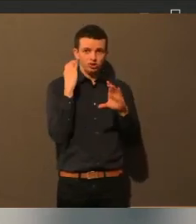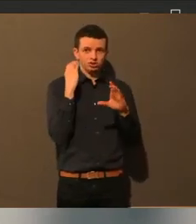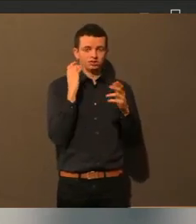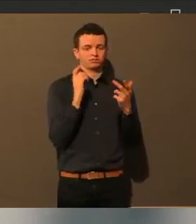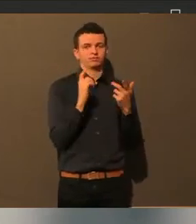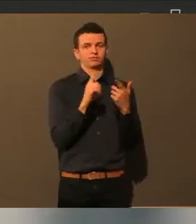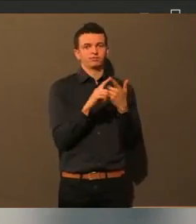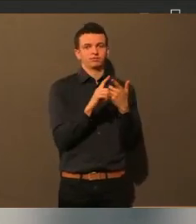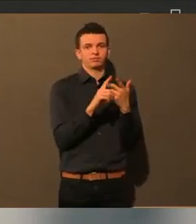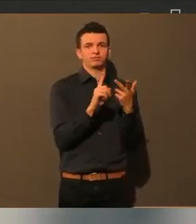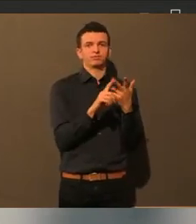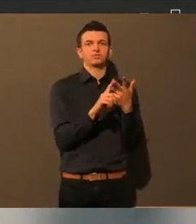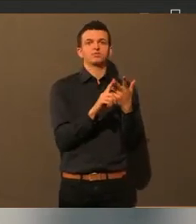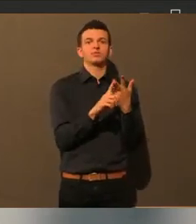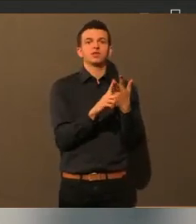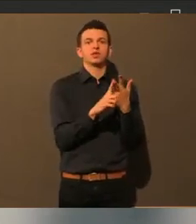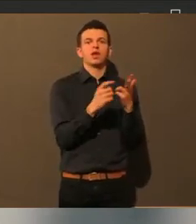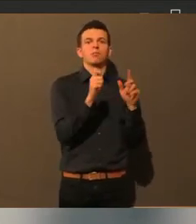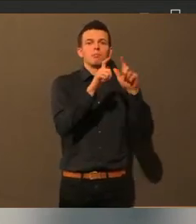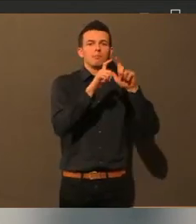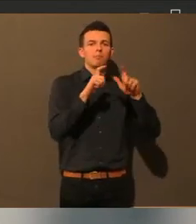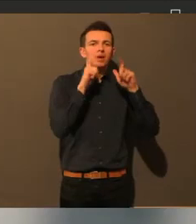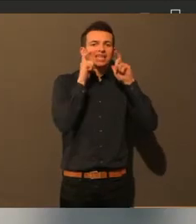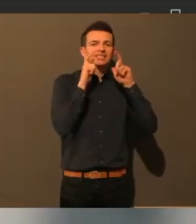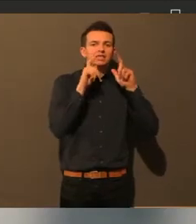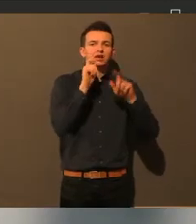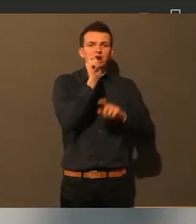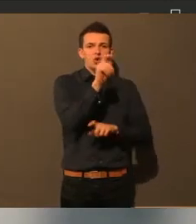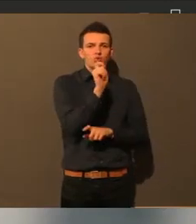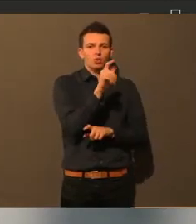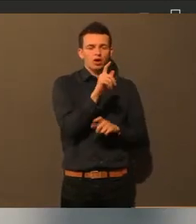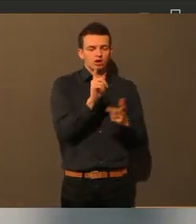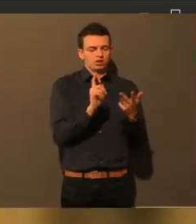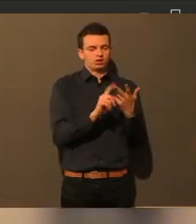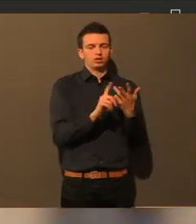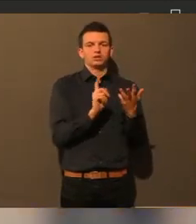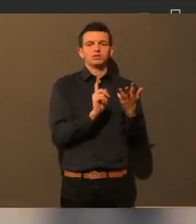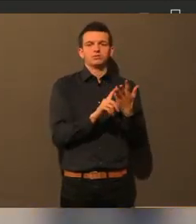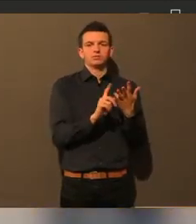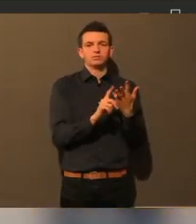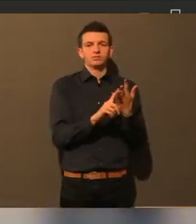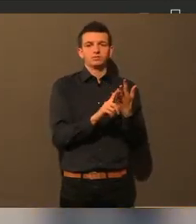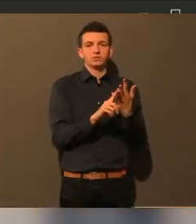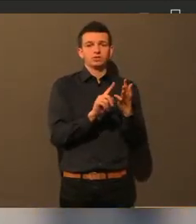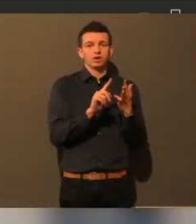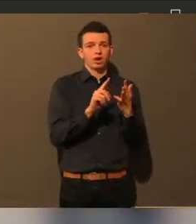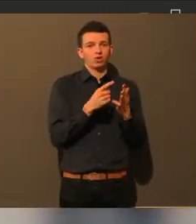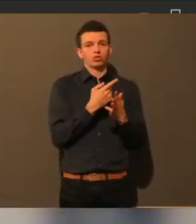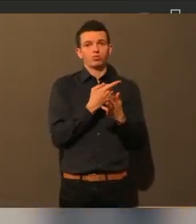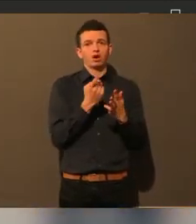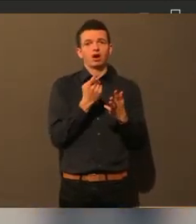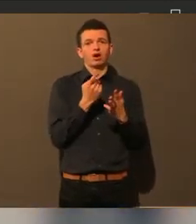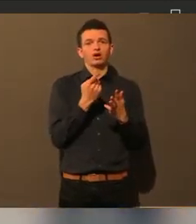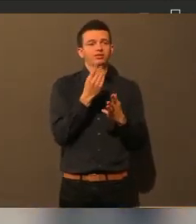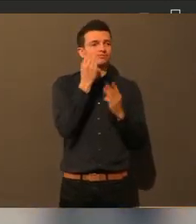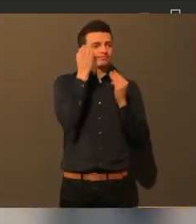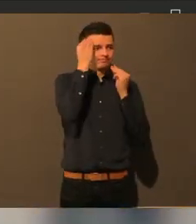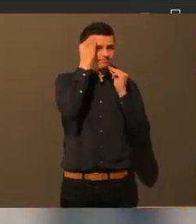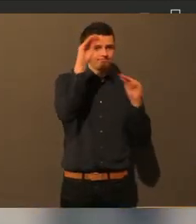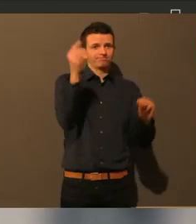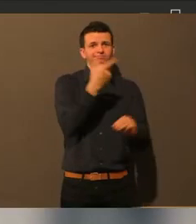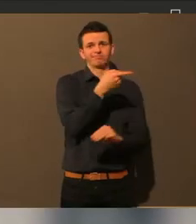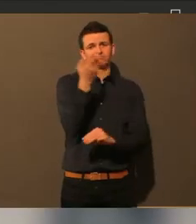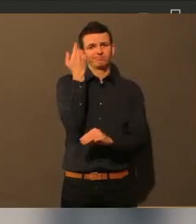funktionieren kann. Der Maskenautomat. Dann auch noch mal dieser proaktive Aufruf, dass Menschen Maske tragen